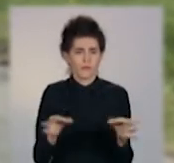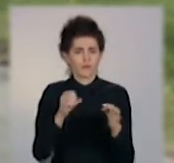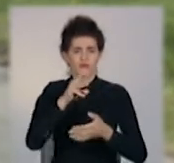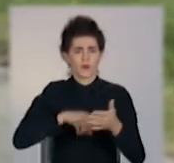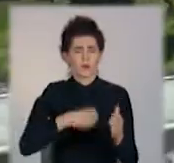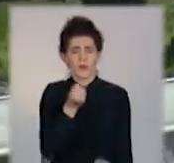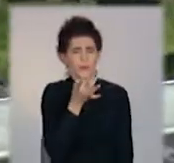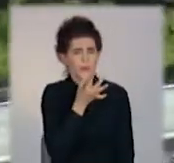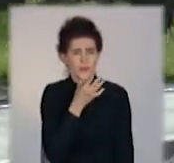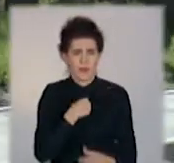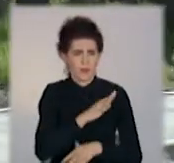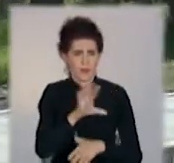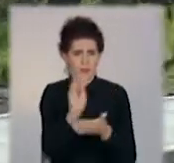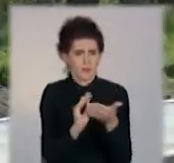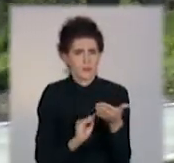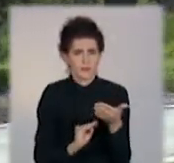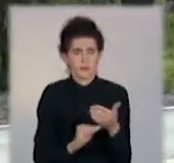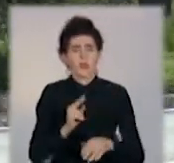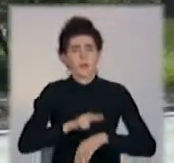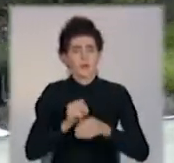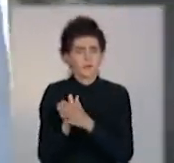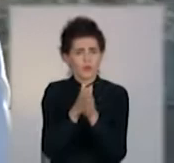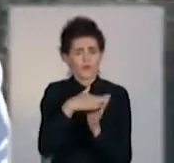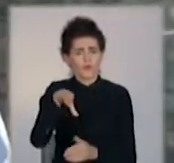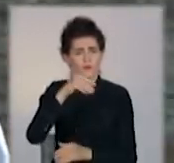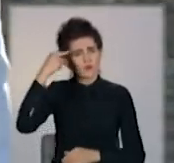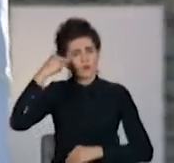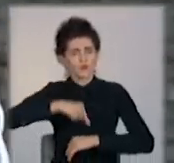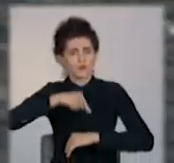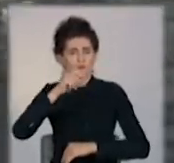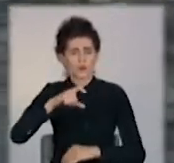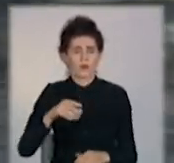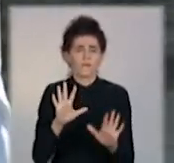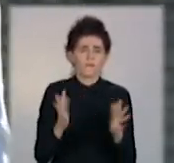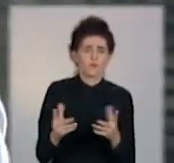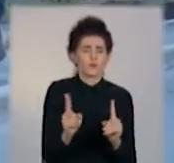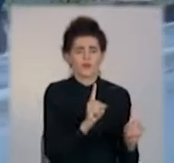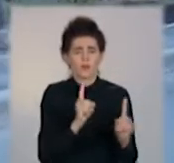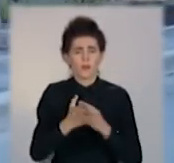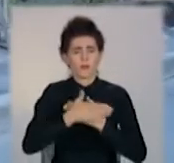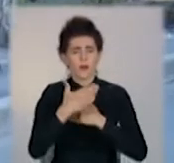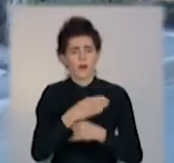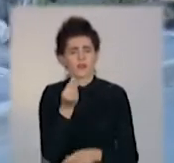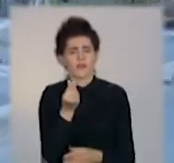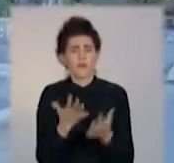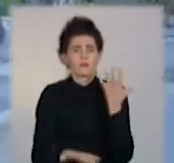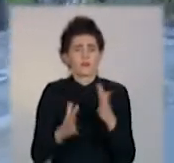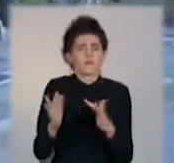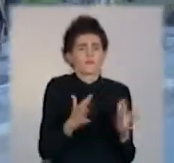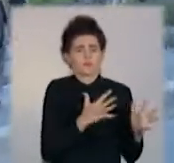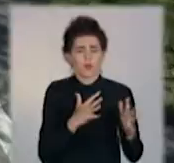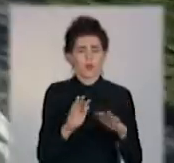ми ще не виписували. Поліцейські сподіваються на свідомість людей, зазначають, кратимуть грошима лише в крайніх випадках. Щодо